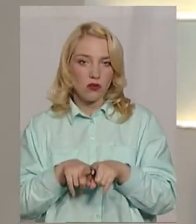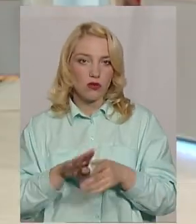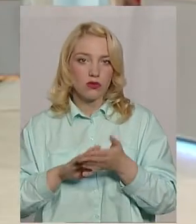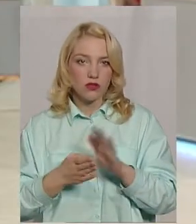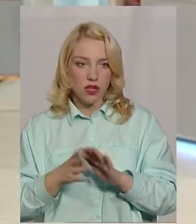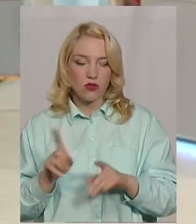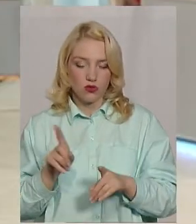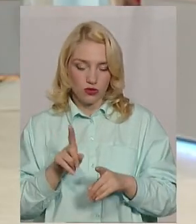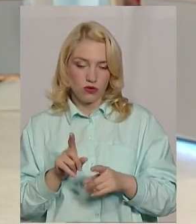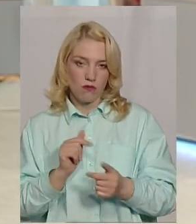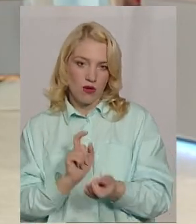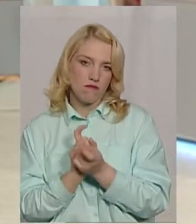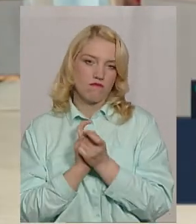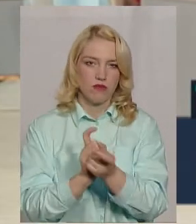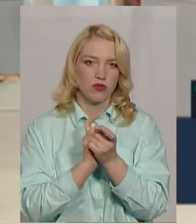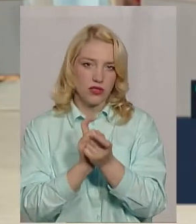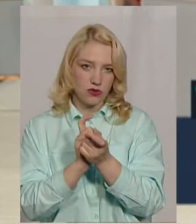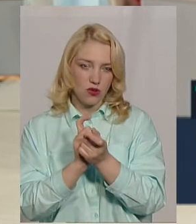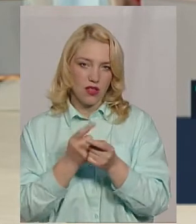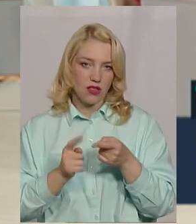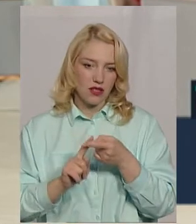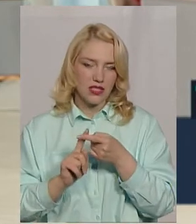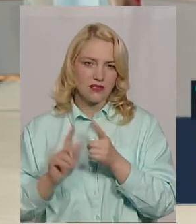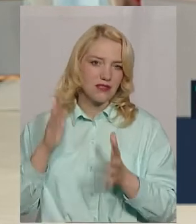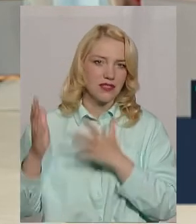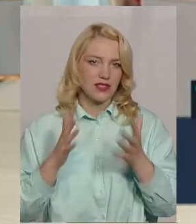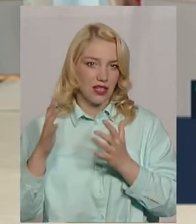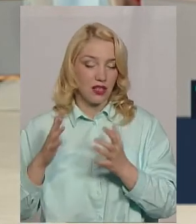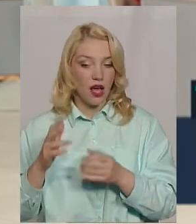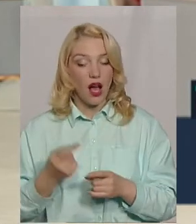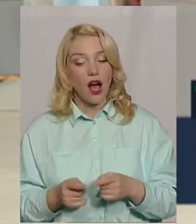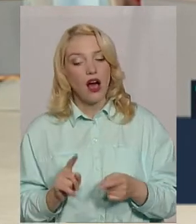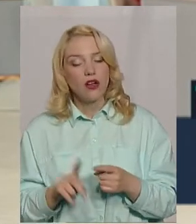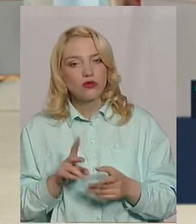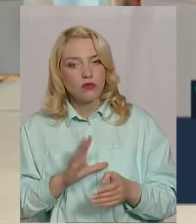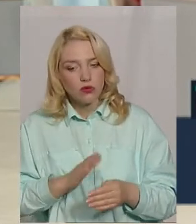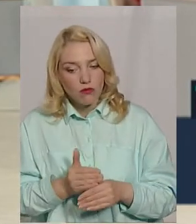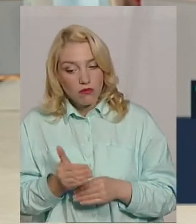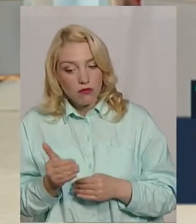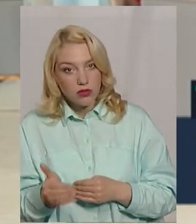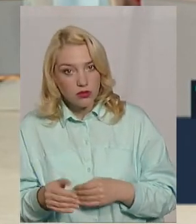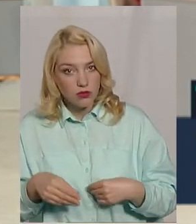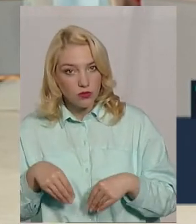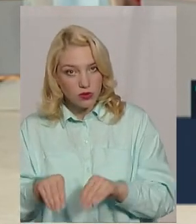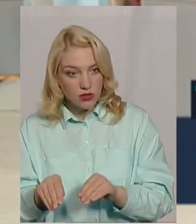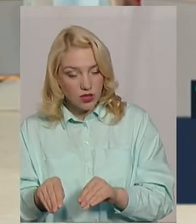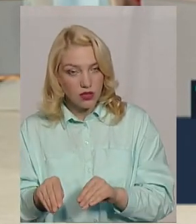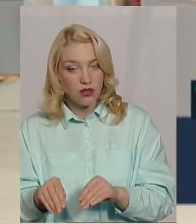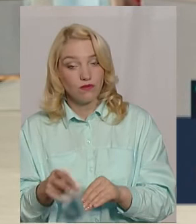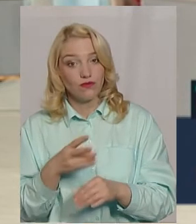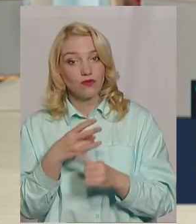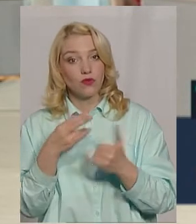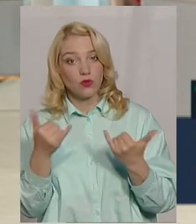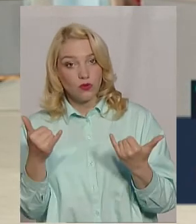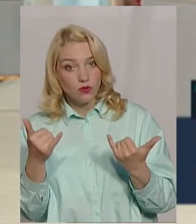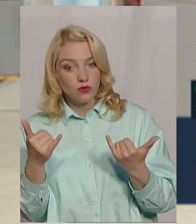можуть протистояти стихії. А щодо тих культур, які були пізно посіяні, то, ну,